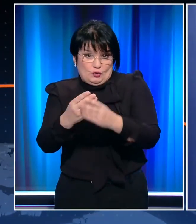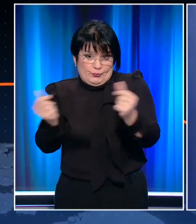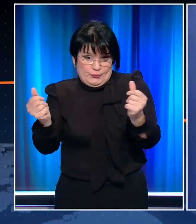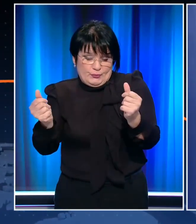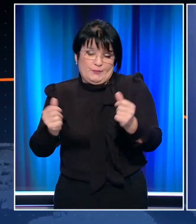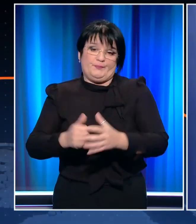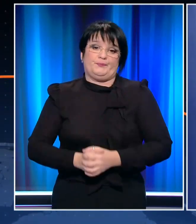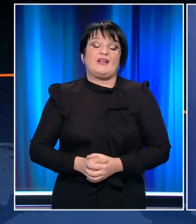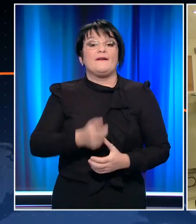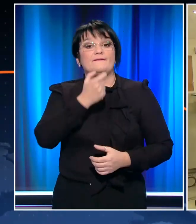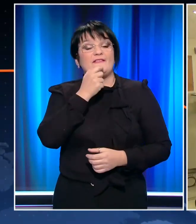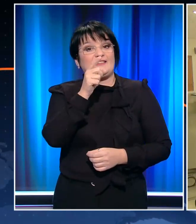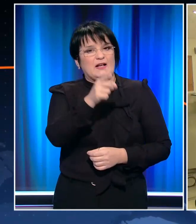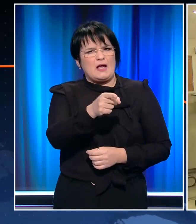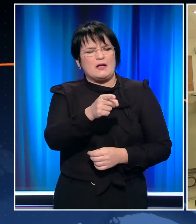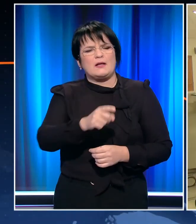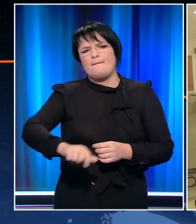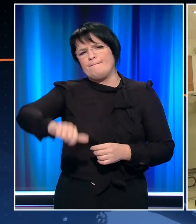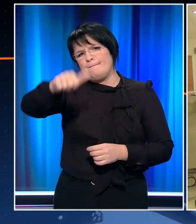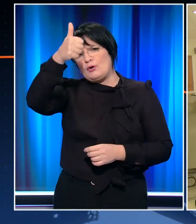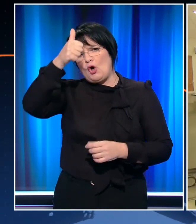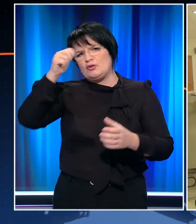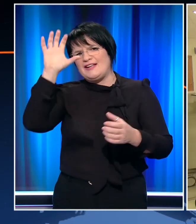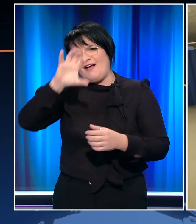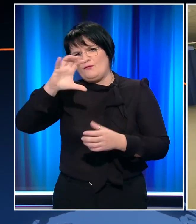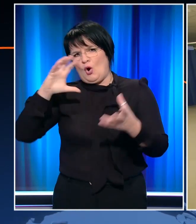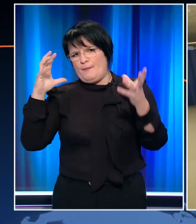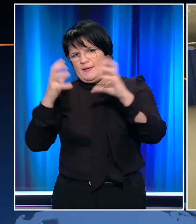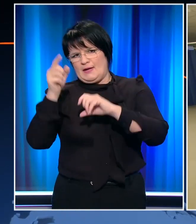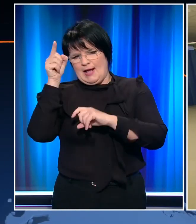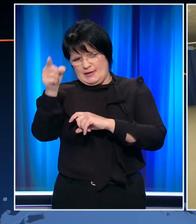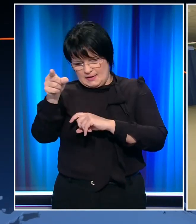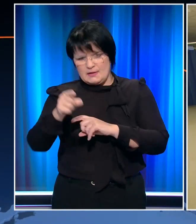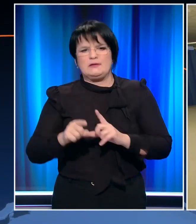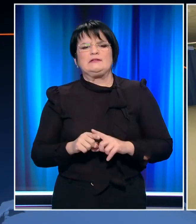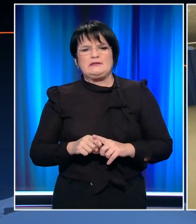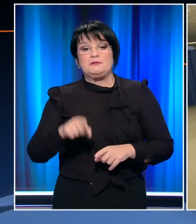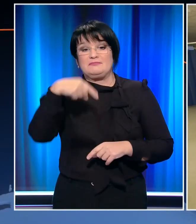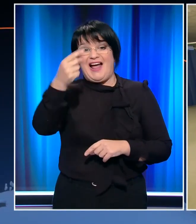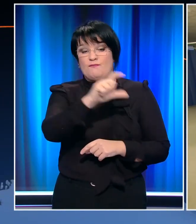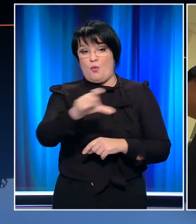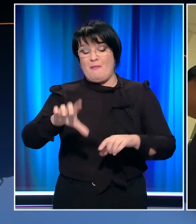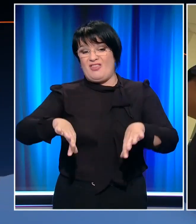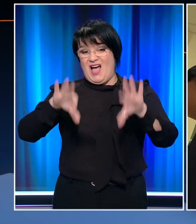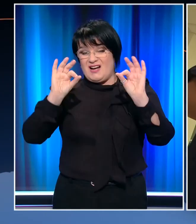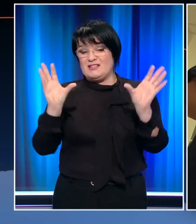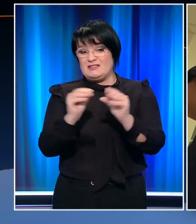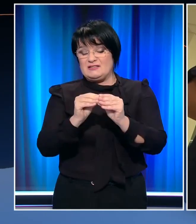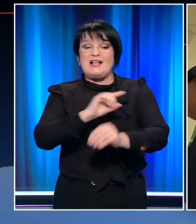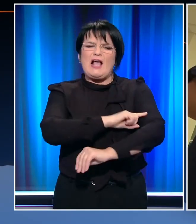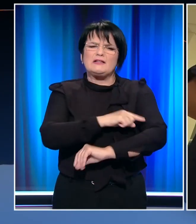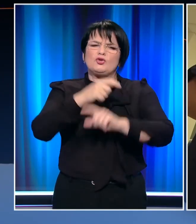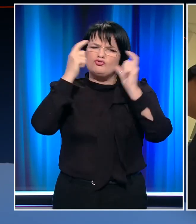Στη Βρετανία πάντως, πρώτη χώρα του κόσμου όπου θα γίνουν εμβολιασμοί για τον κορονοϊό την ερχόμενη εβδομάδα, γιατροί και